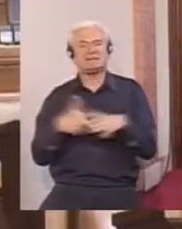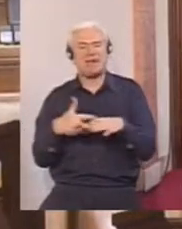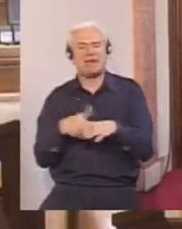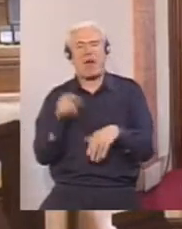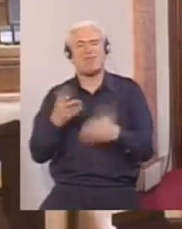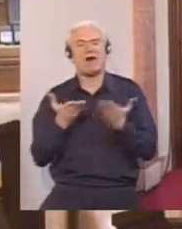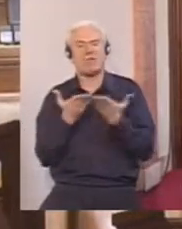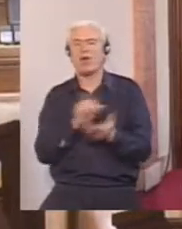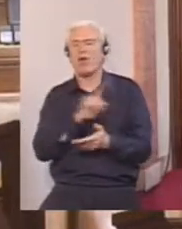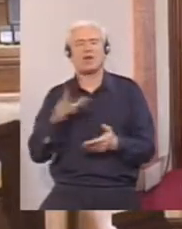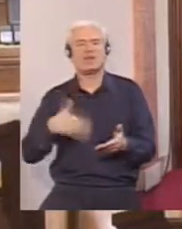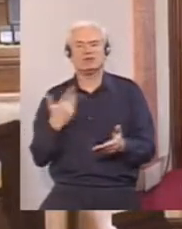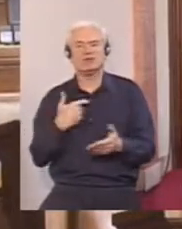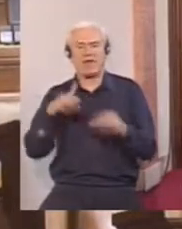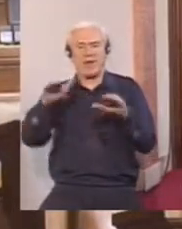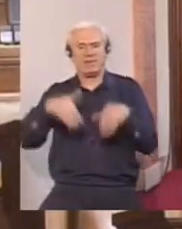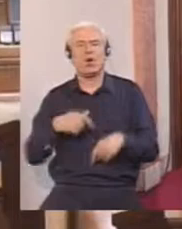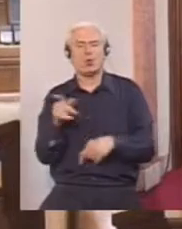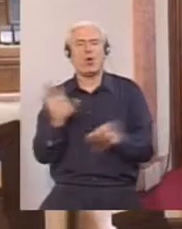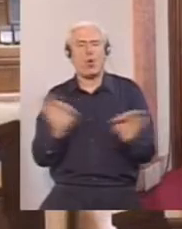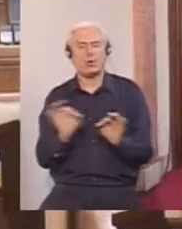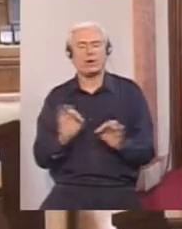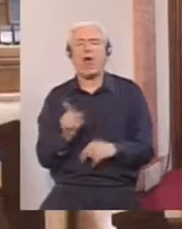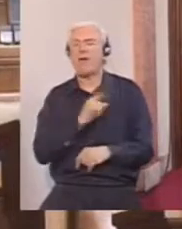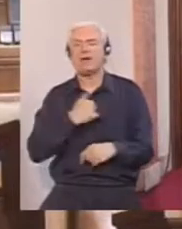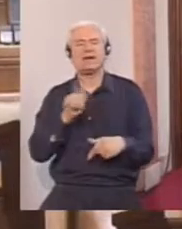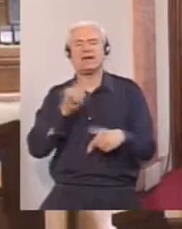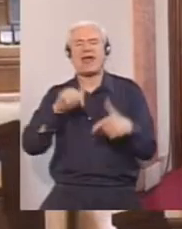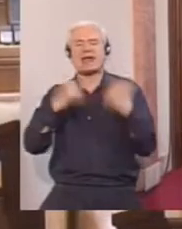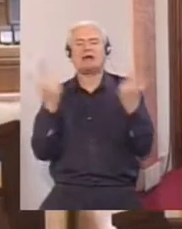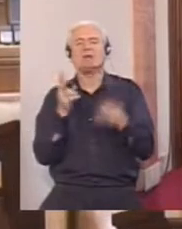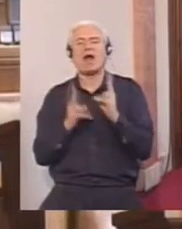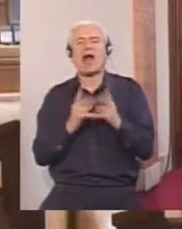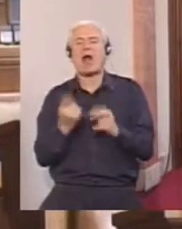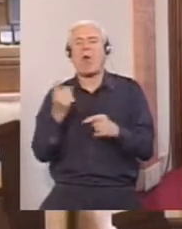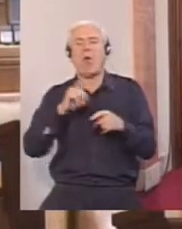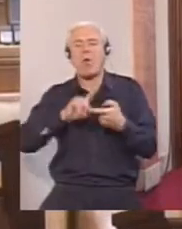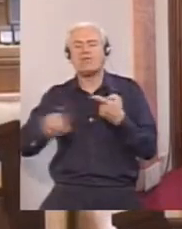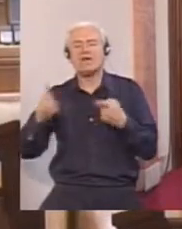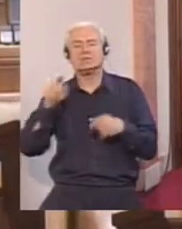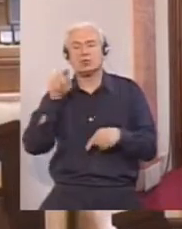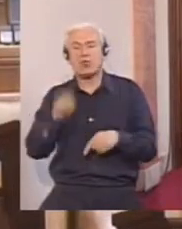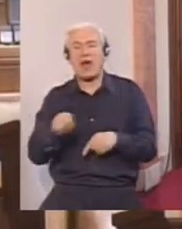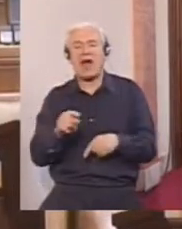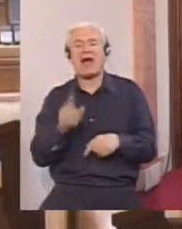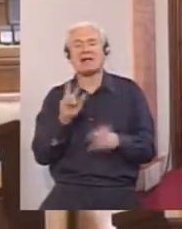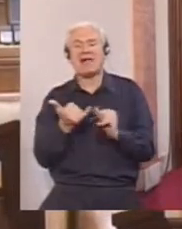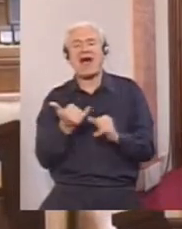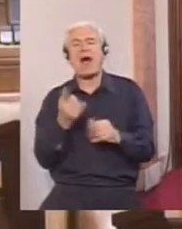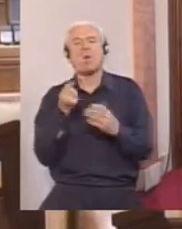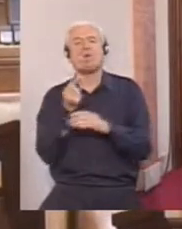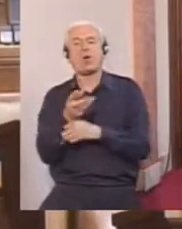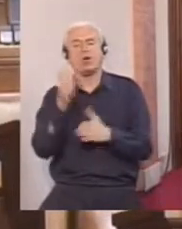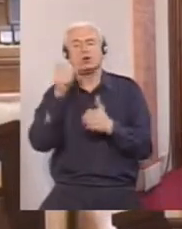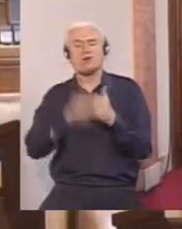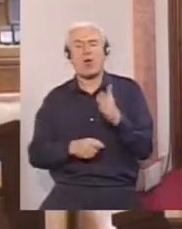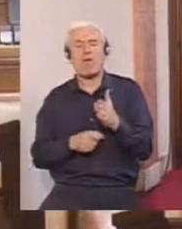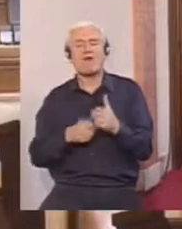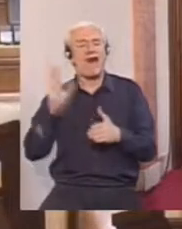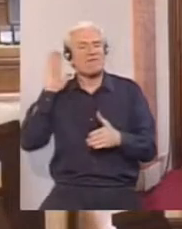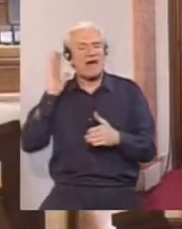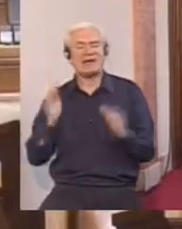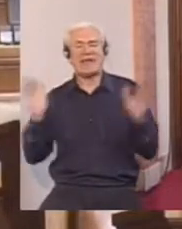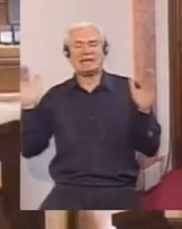razloga, ne želite da ga prihvatite. To je u redu. Ali mi nije jasno kako ste od toga da se broj članova vlade u odboru